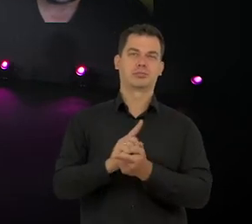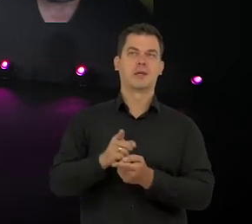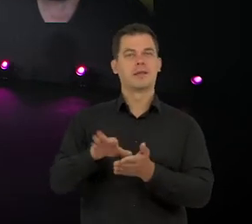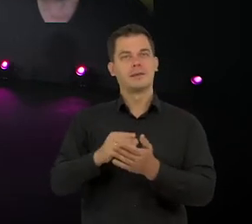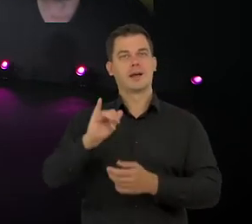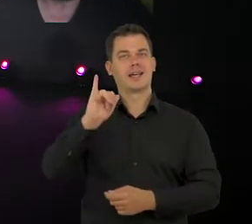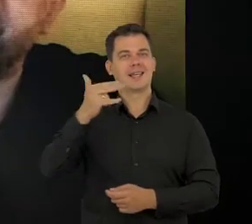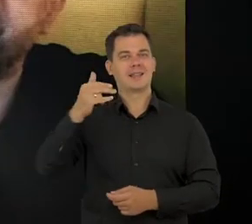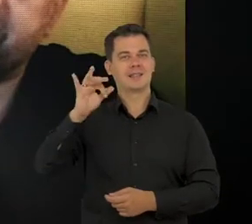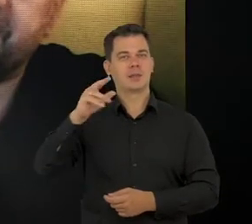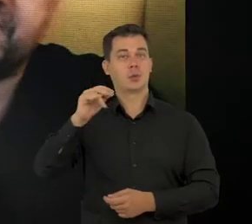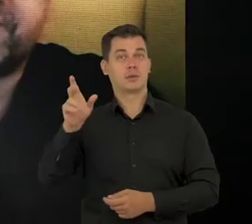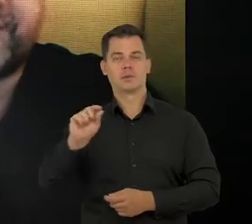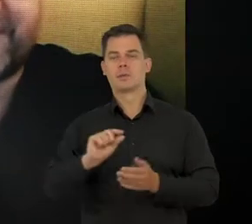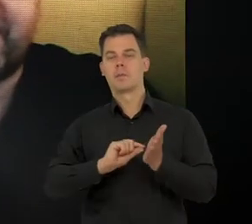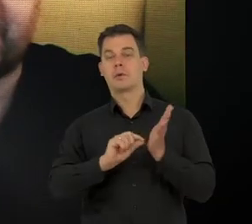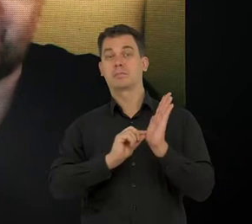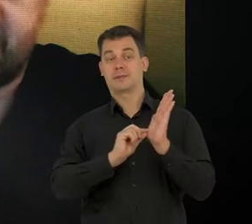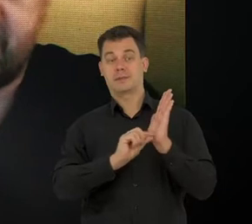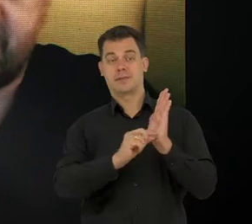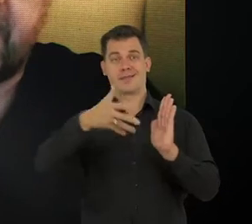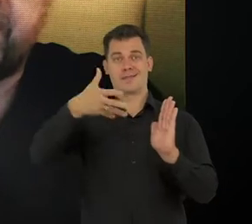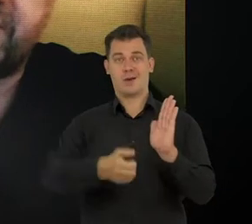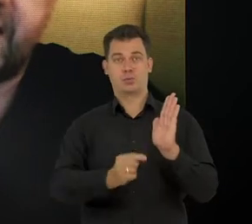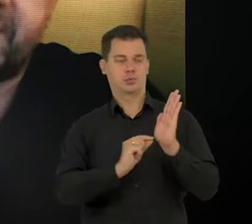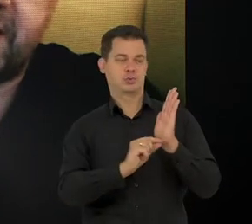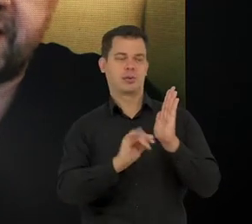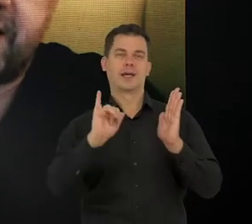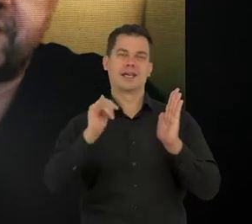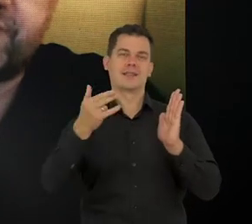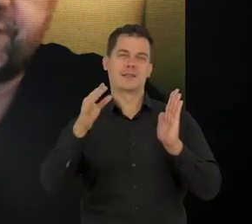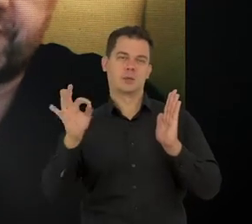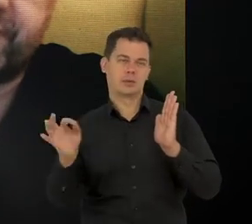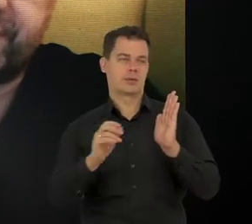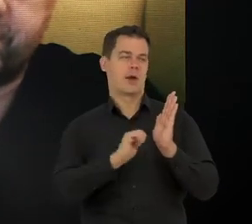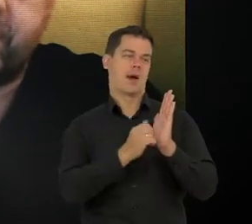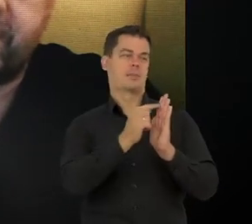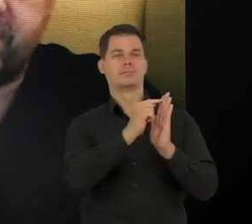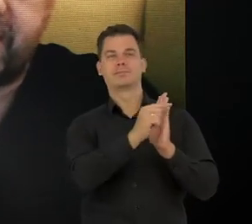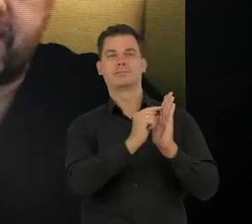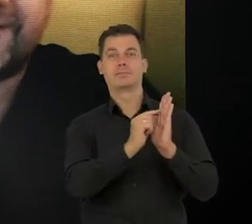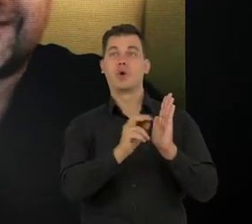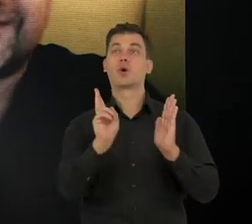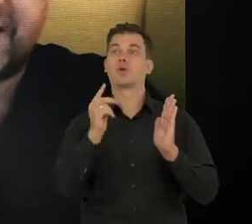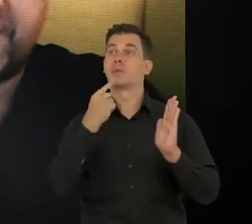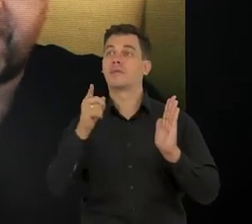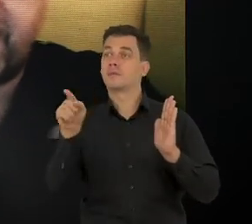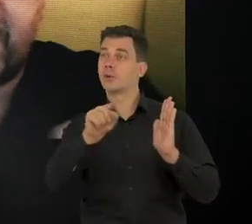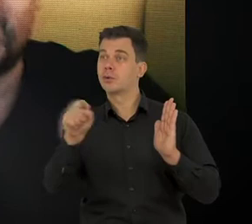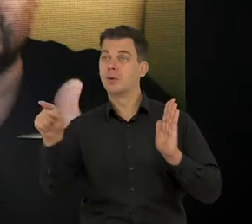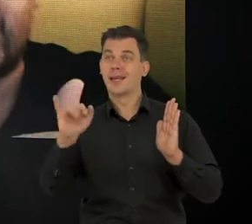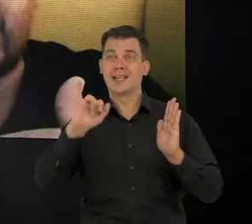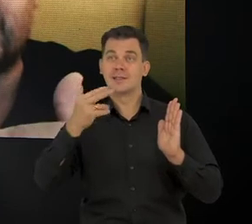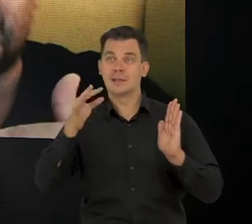jakiś instytut i wystarczy sobie wpisać, czy ten instytut istnieje, czy nie. Albo podajemy jakieś źródło linkowania i to jest jedna